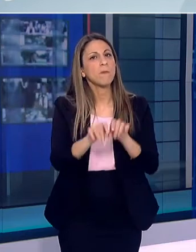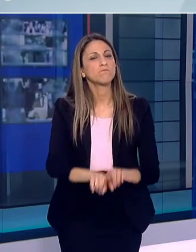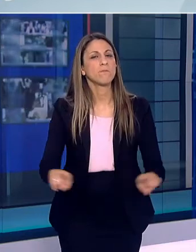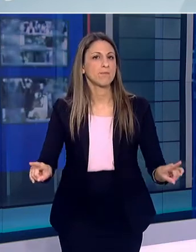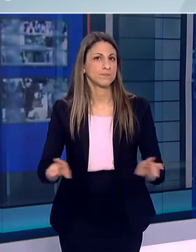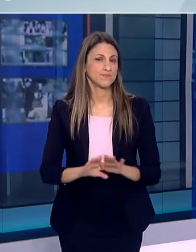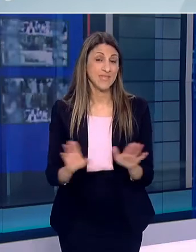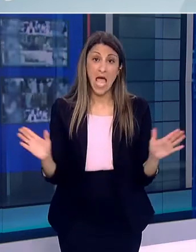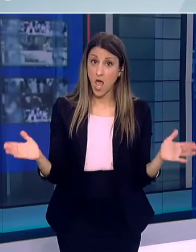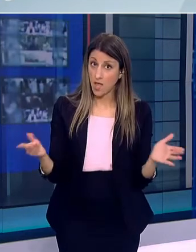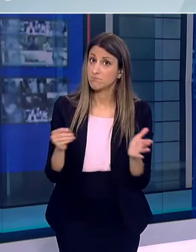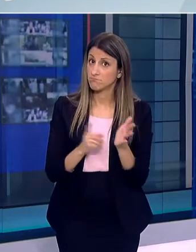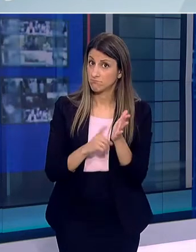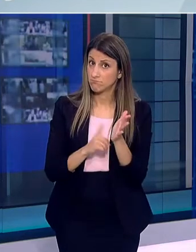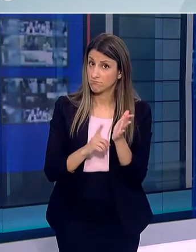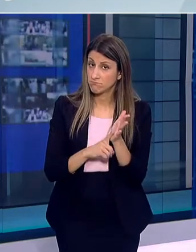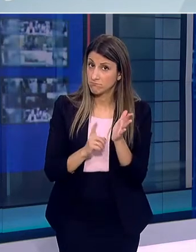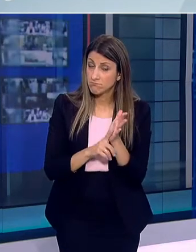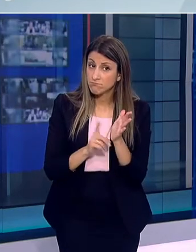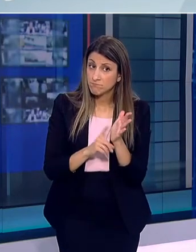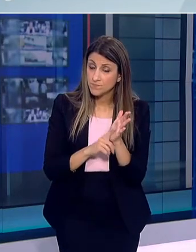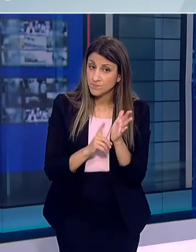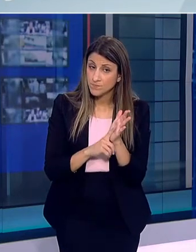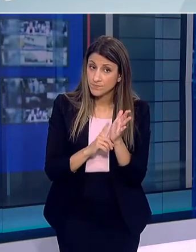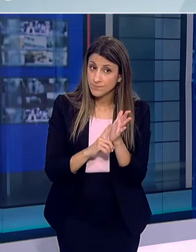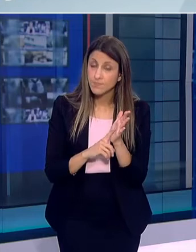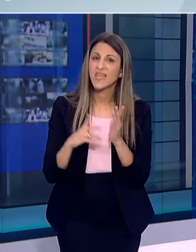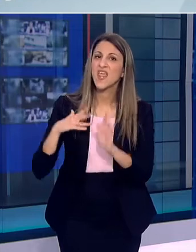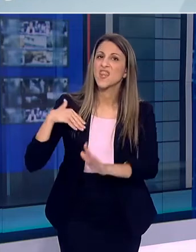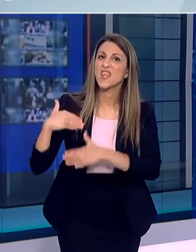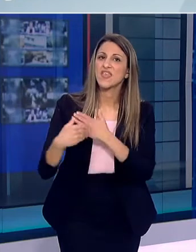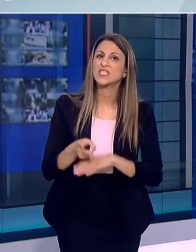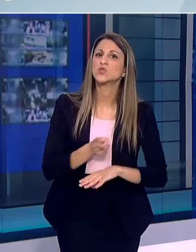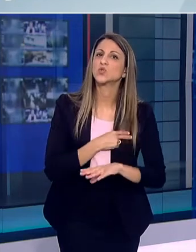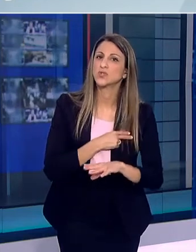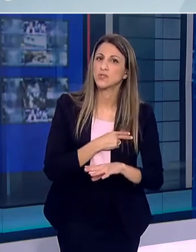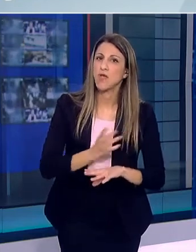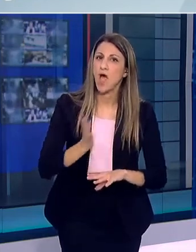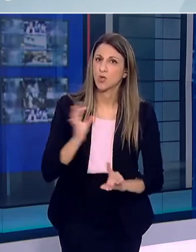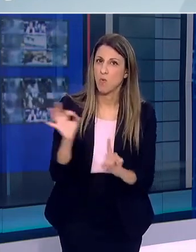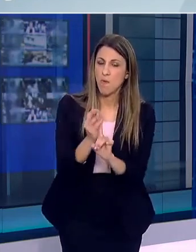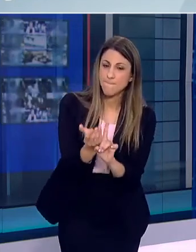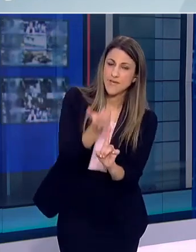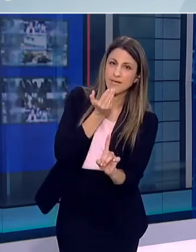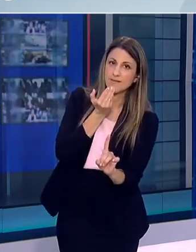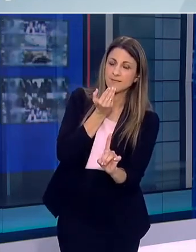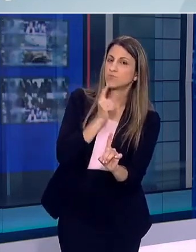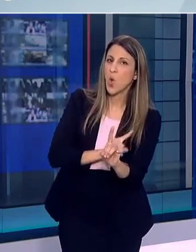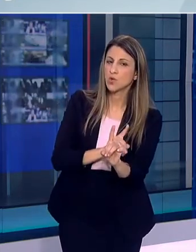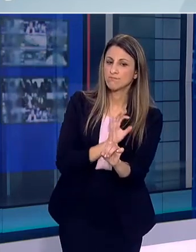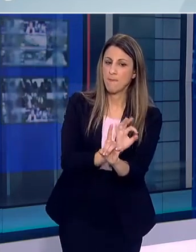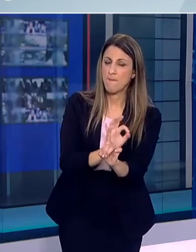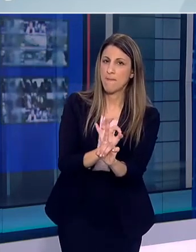ιού αλλά χρειάζεται να λειτουργήσει μαζί με μια πολύ καλή διαδικασία ηχνηλάτηση Ναι, να συμπληρώσω